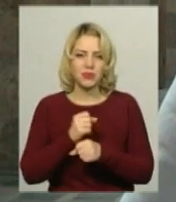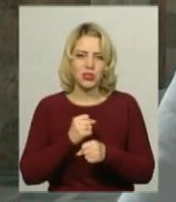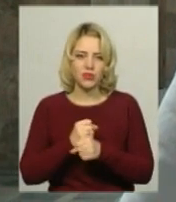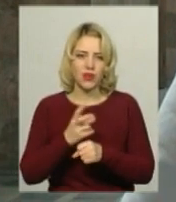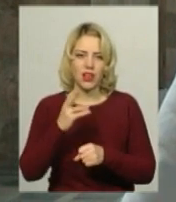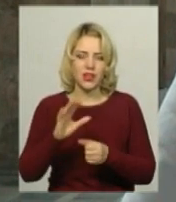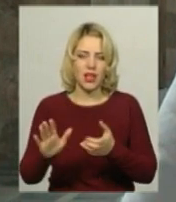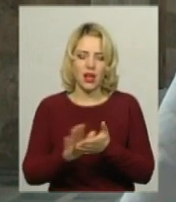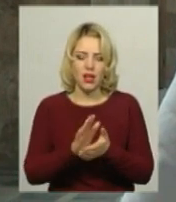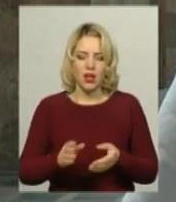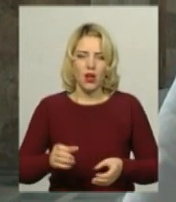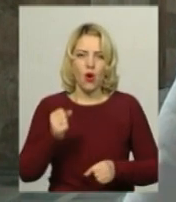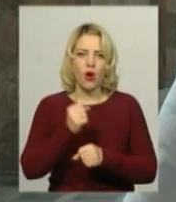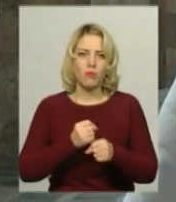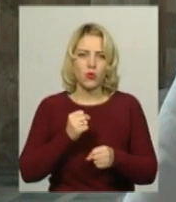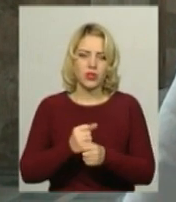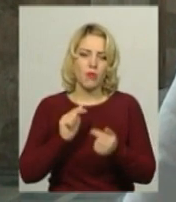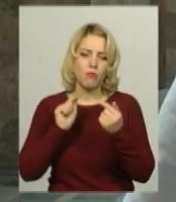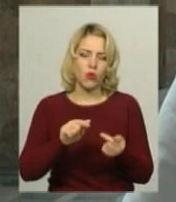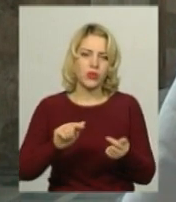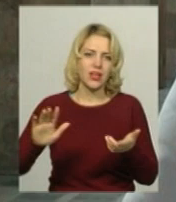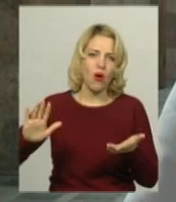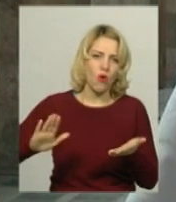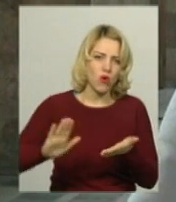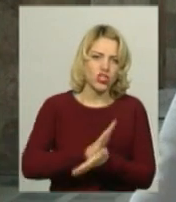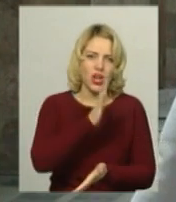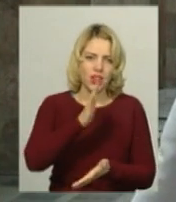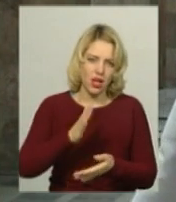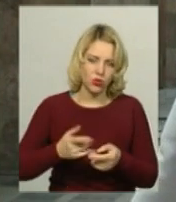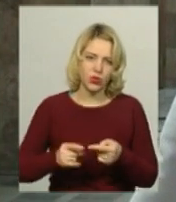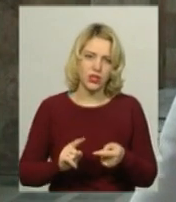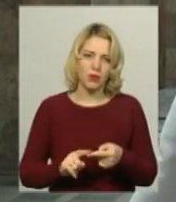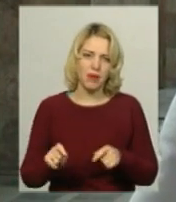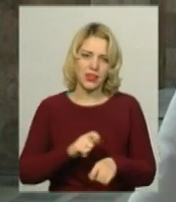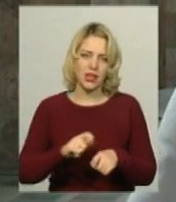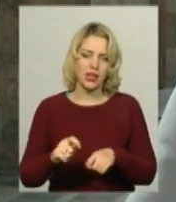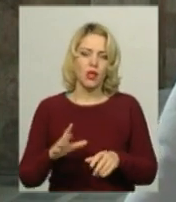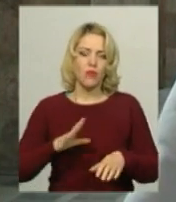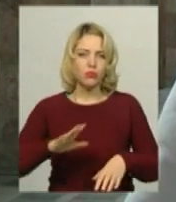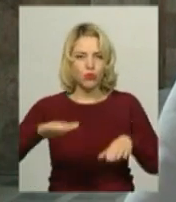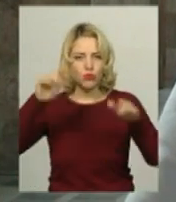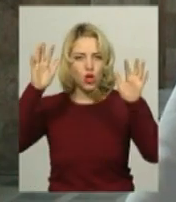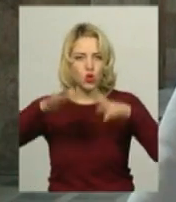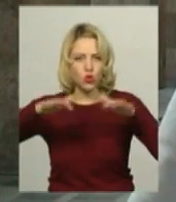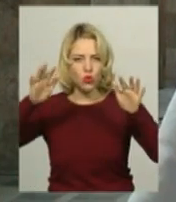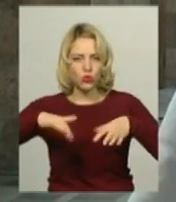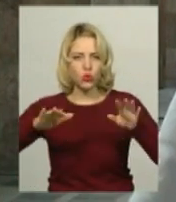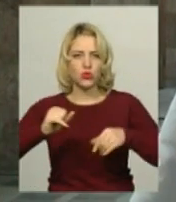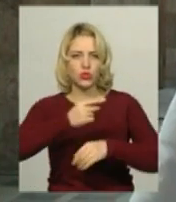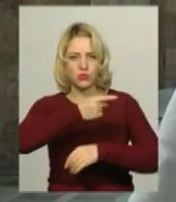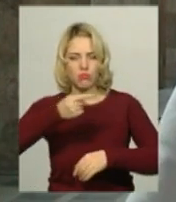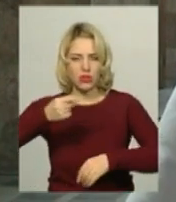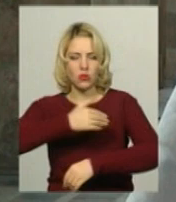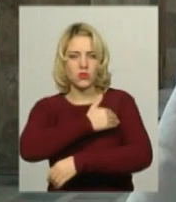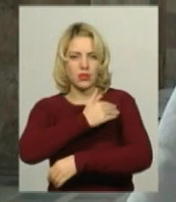обробкою покриття проти ожеледними матеріалами. Так як було випадання дощу за мінусових температур,